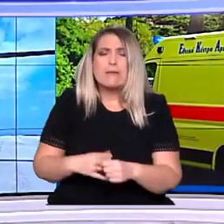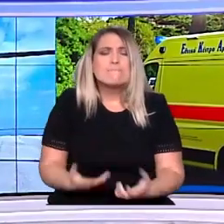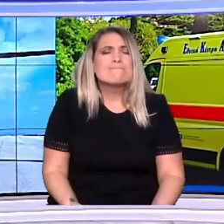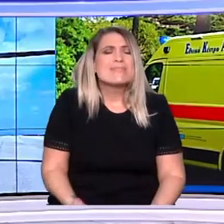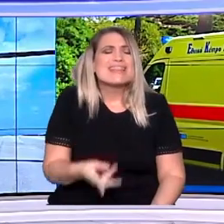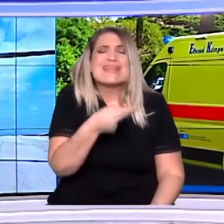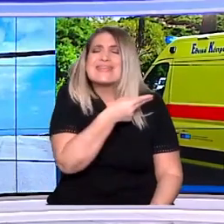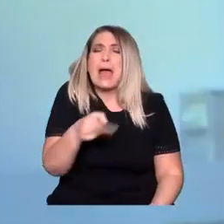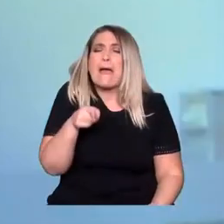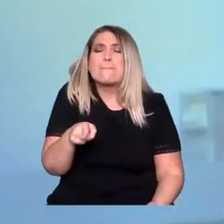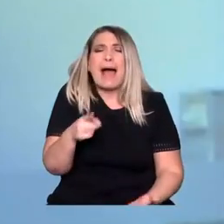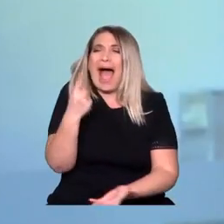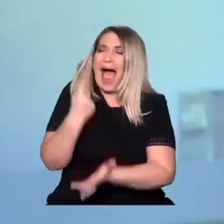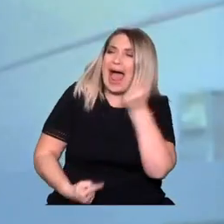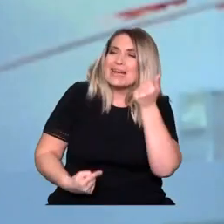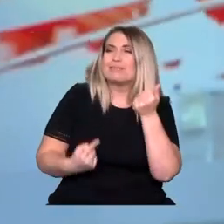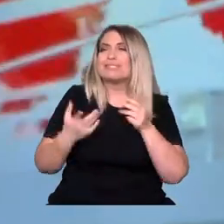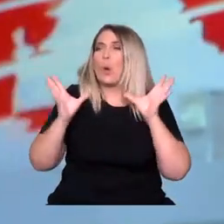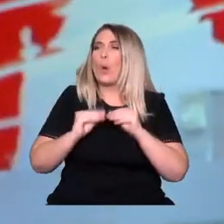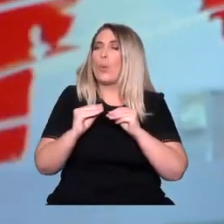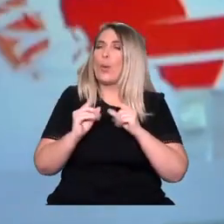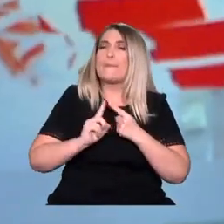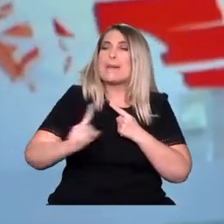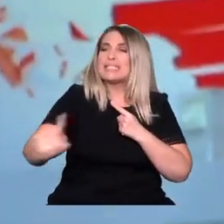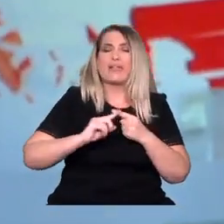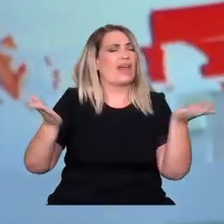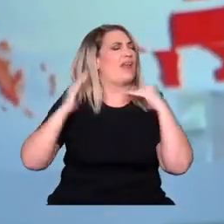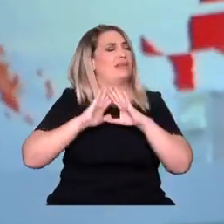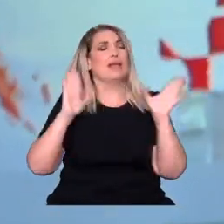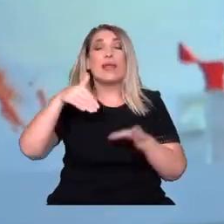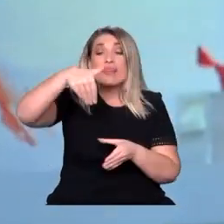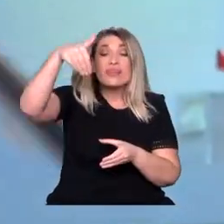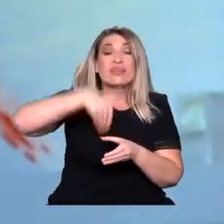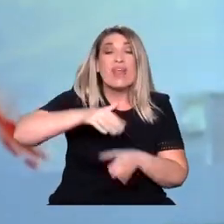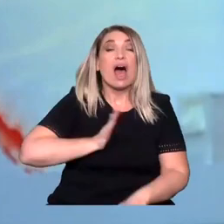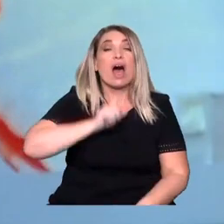τους ανθρώπους. Έγινε, κατά τη γνώμη μας, κάκιστος χειρισμός και συντονισμός.